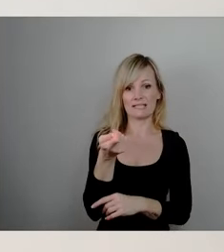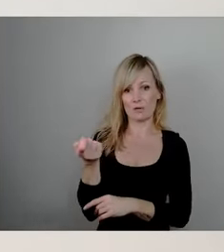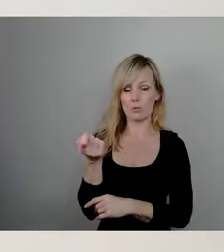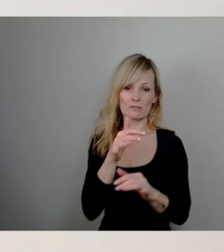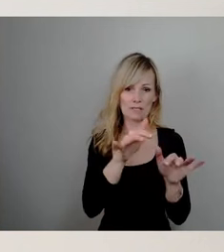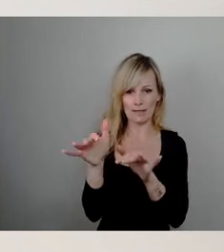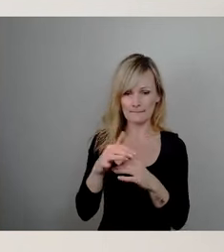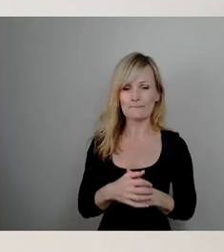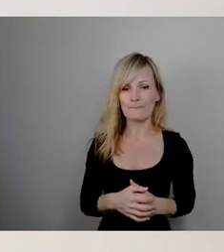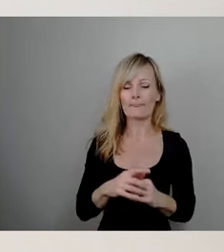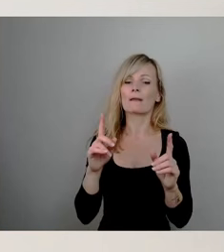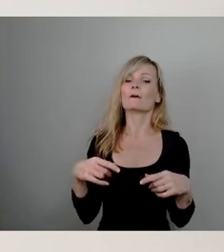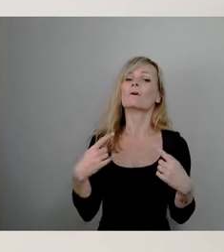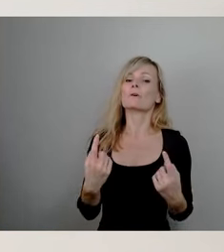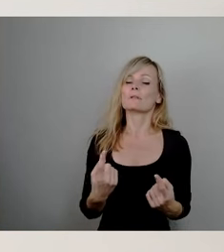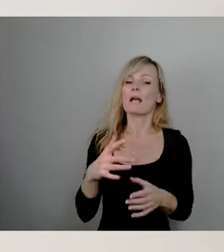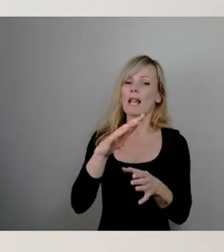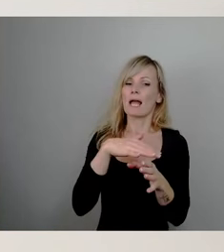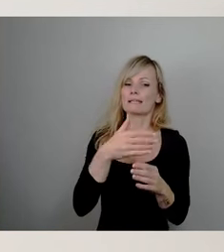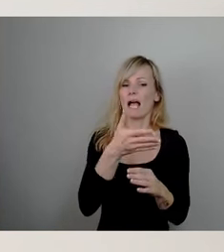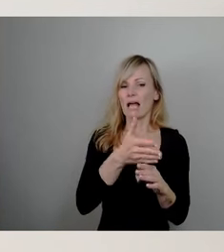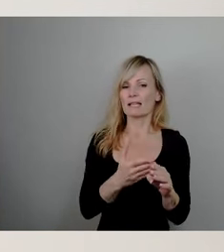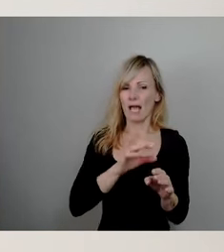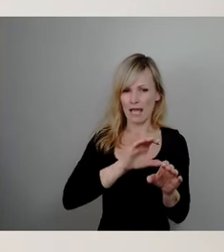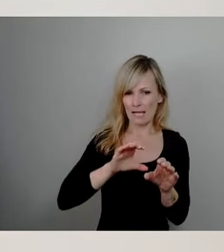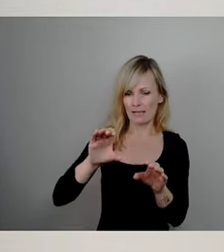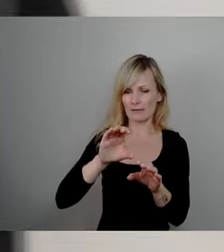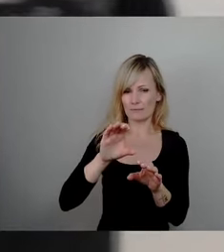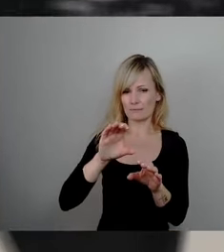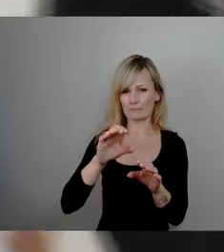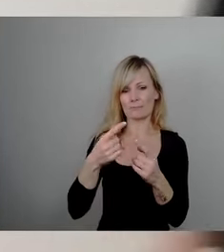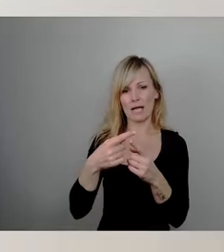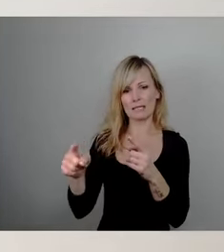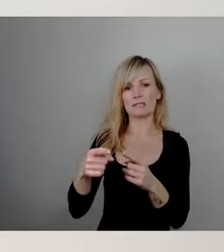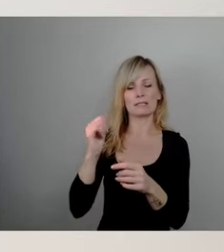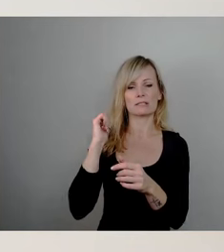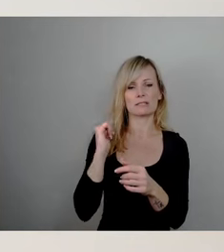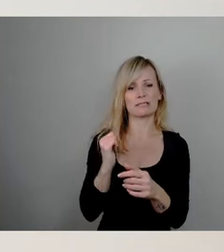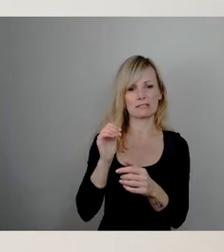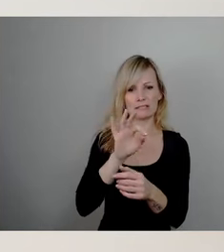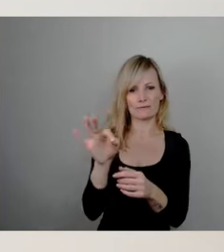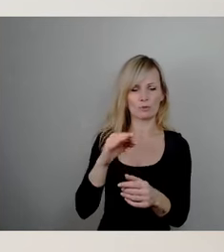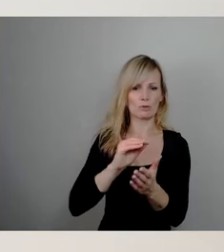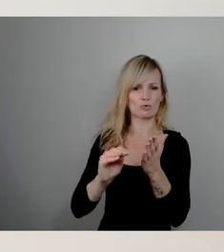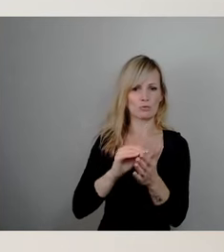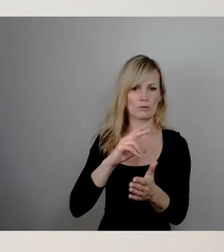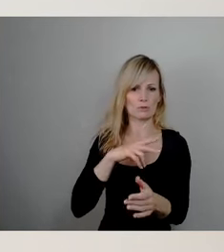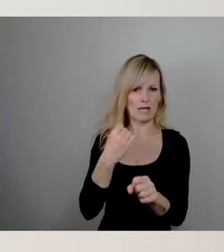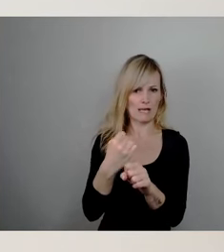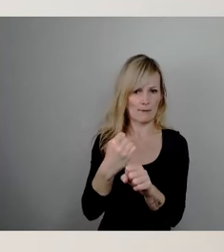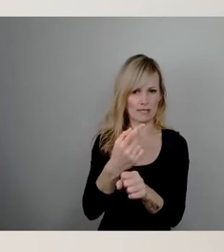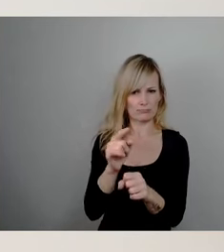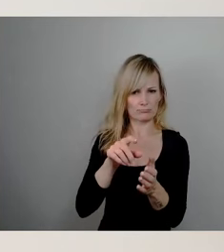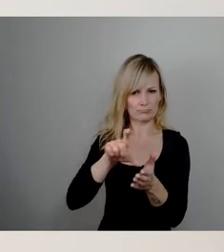anteilig zu den anderen Diensten der Schulsozialarbeit zu. Insgesamt wird Schulsozialarbeit aktuell mit 8